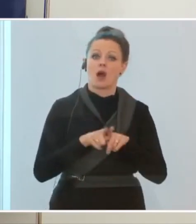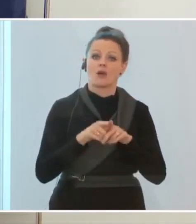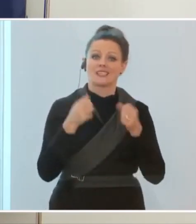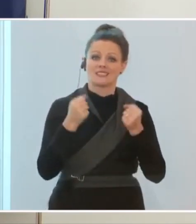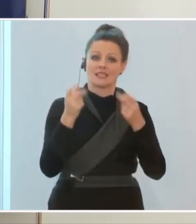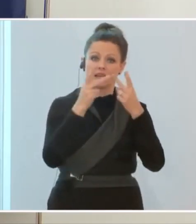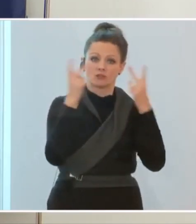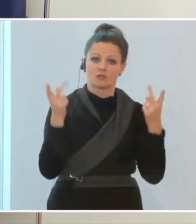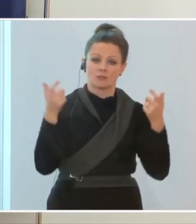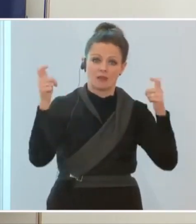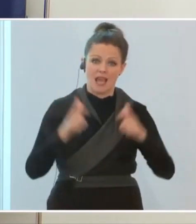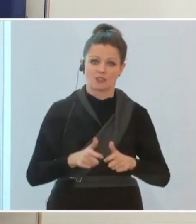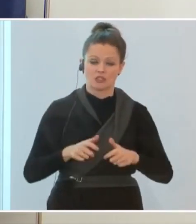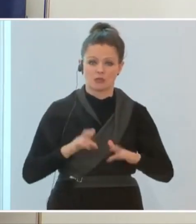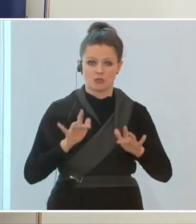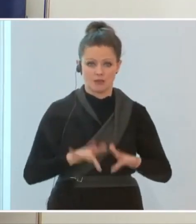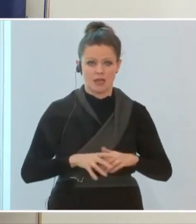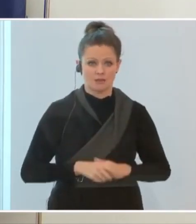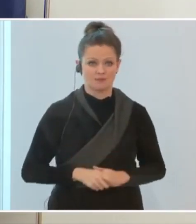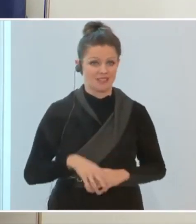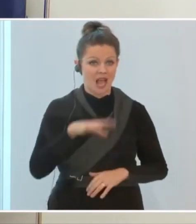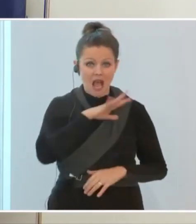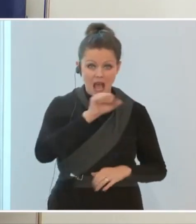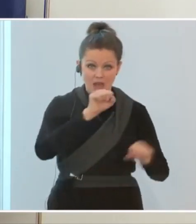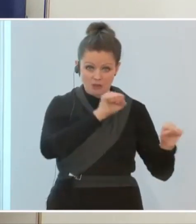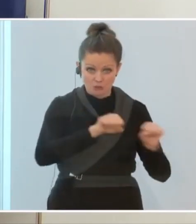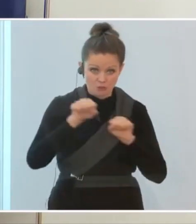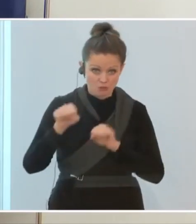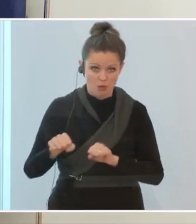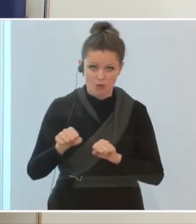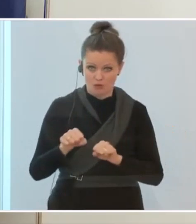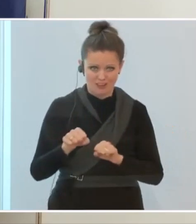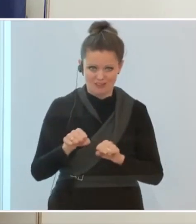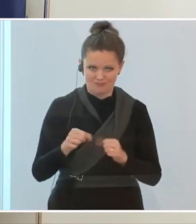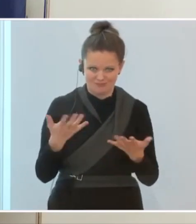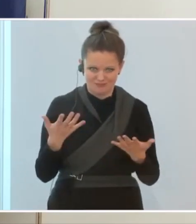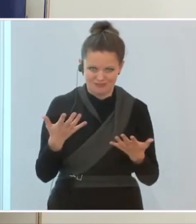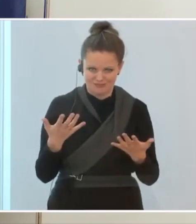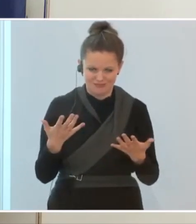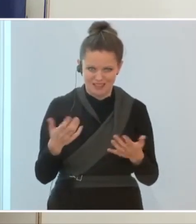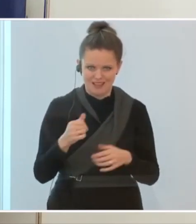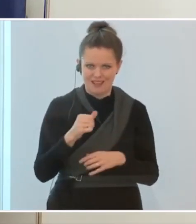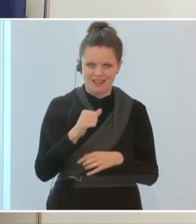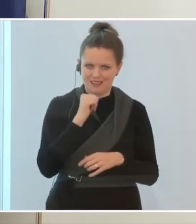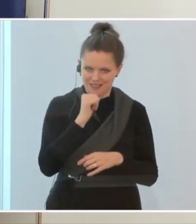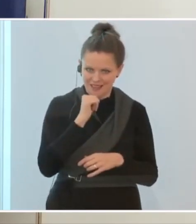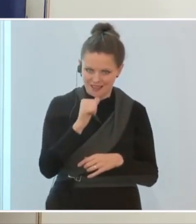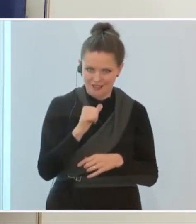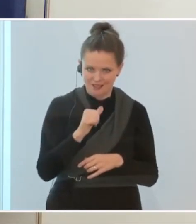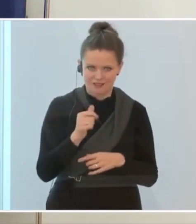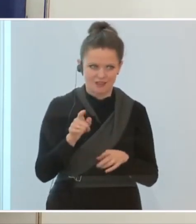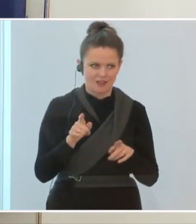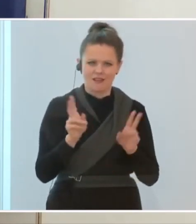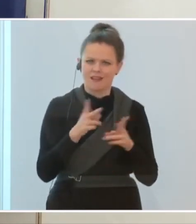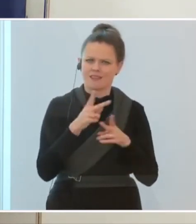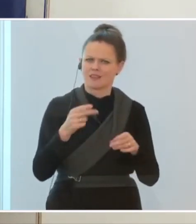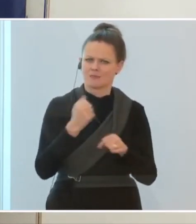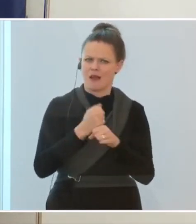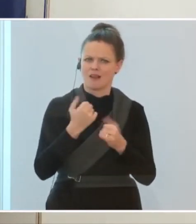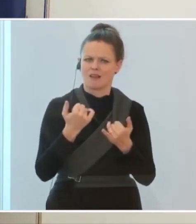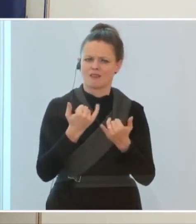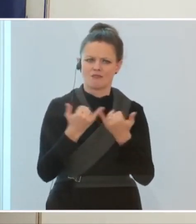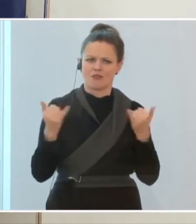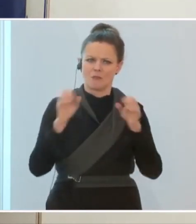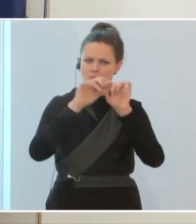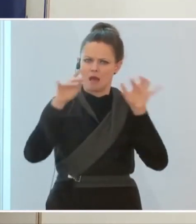geben wird. Es wird nicht alles möglich sein, wie in einer Zeit, als gäbe es keine Pandemie. Aber mit